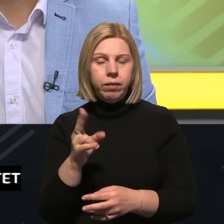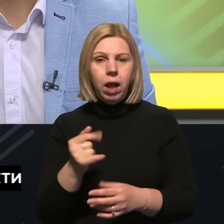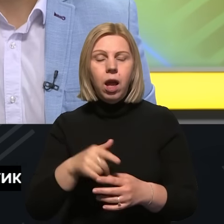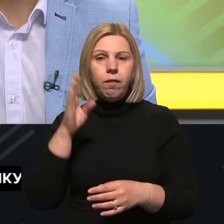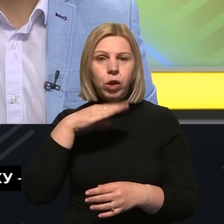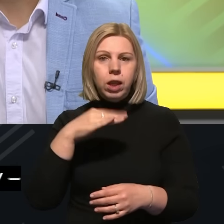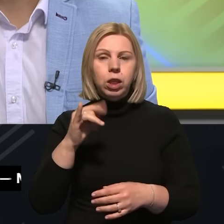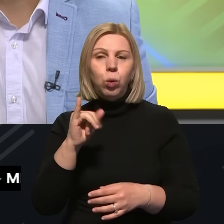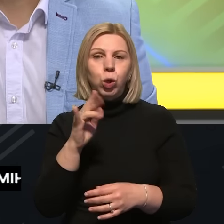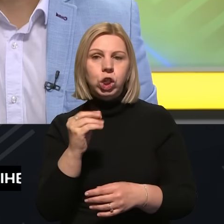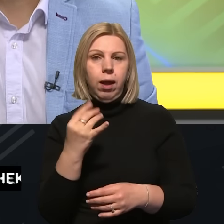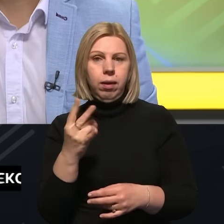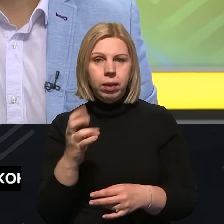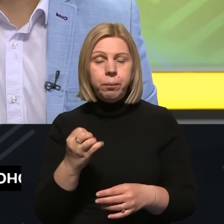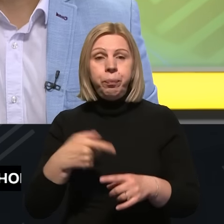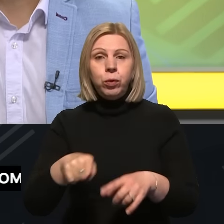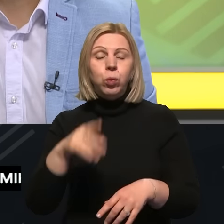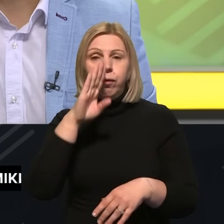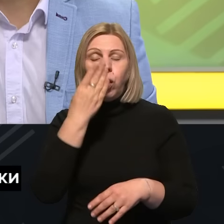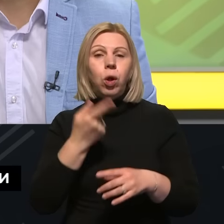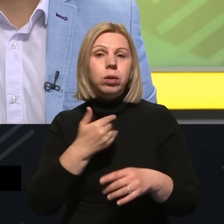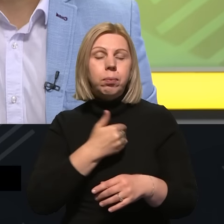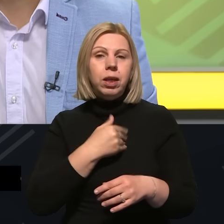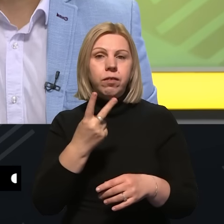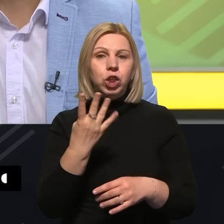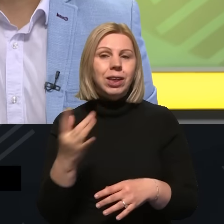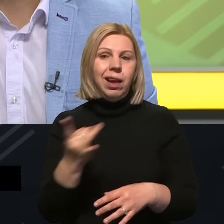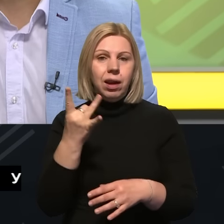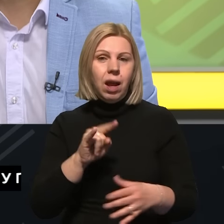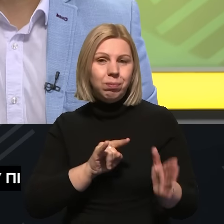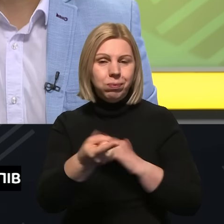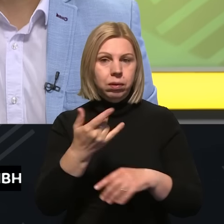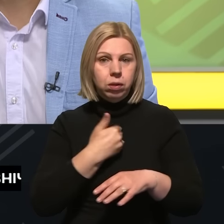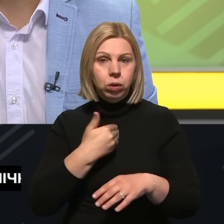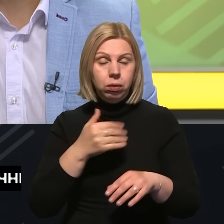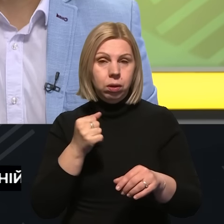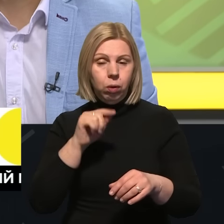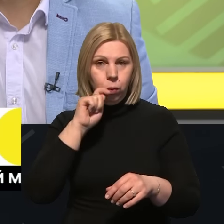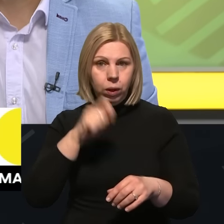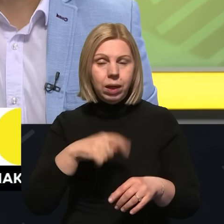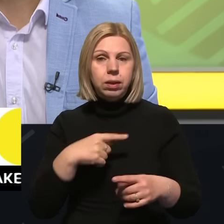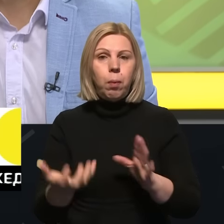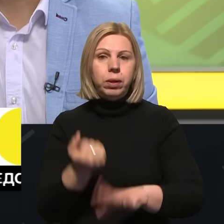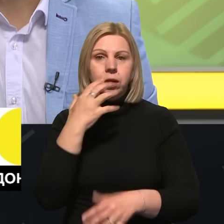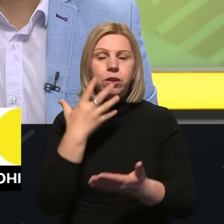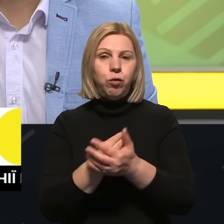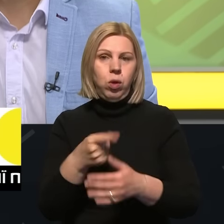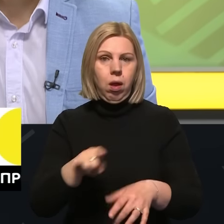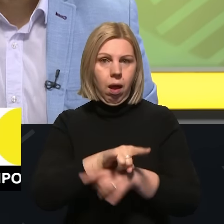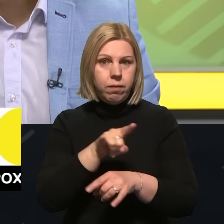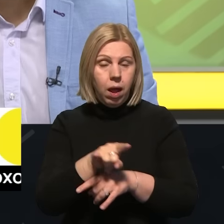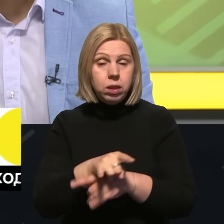Водяни та Урожайни. Тут ворог намагався 24 рази прорвати нашу оборону за підтримки своєї авіації.